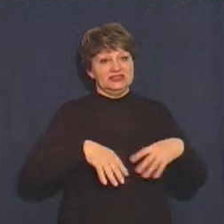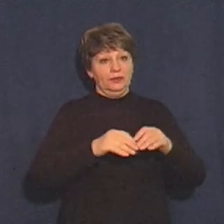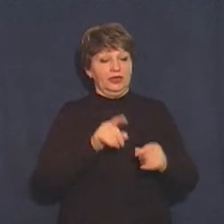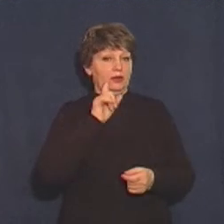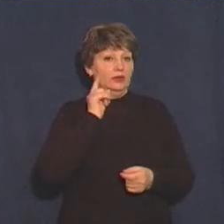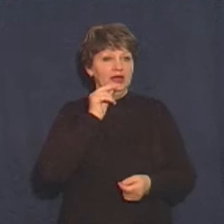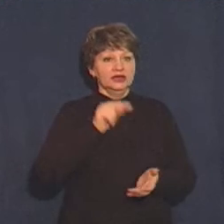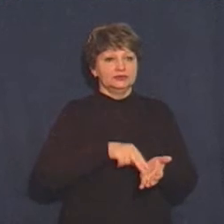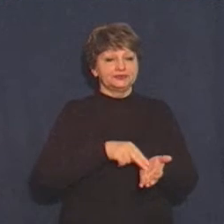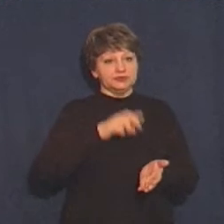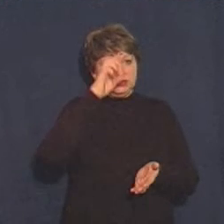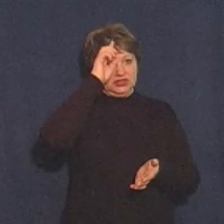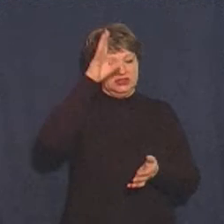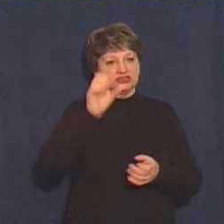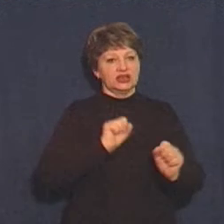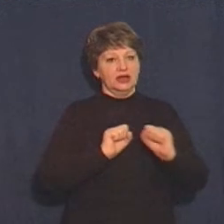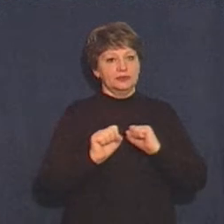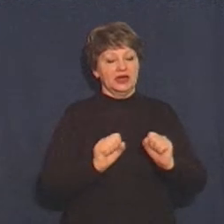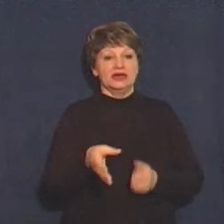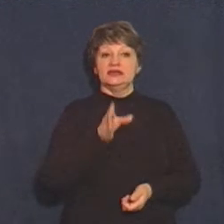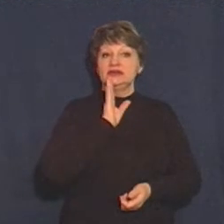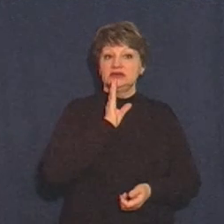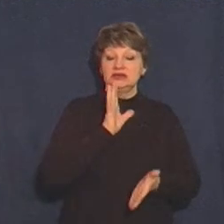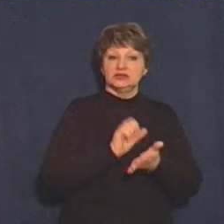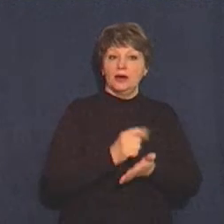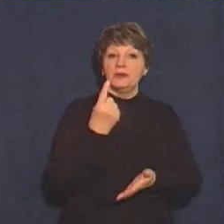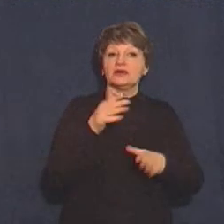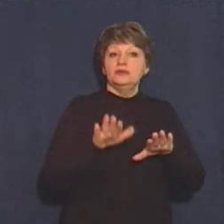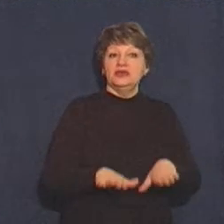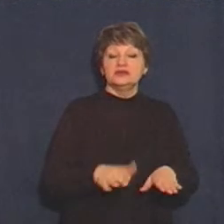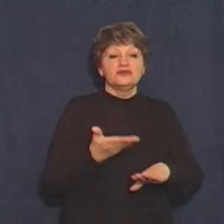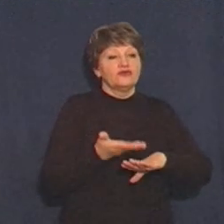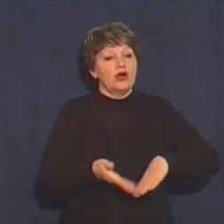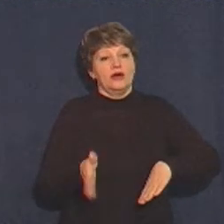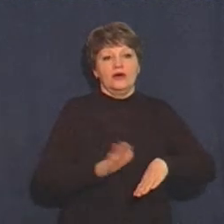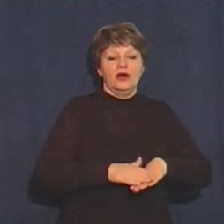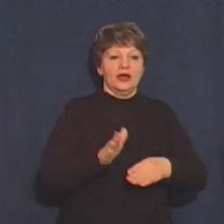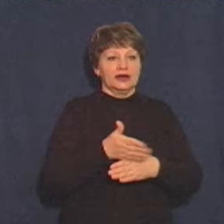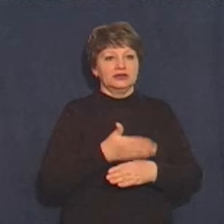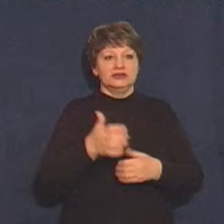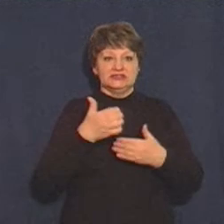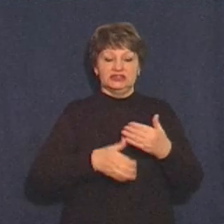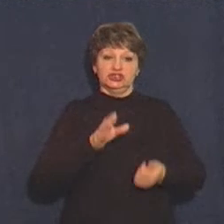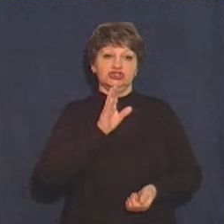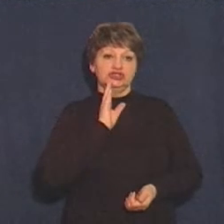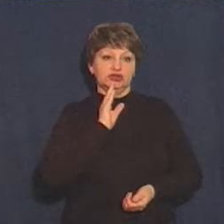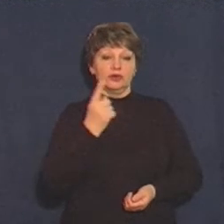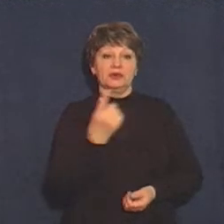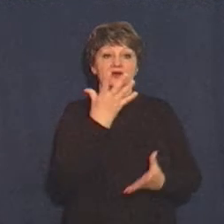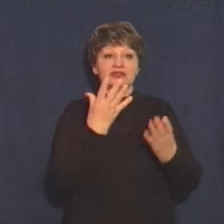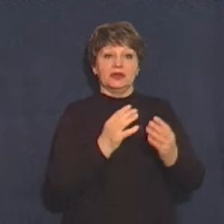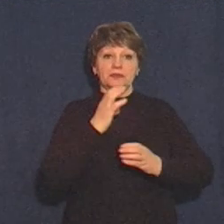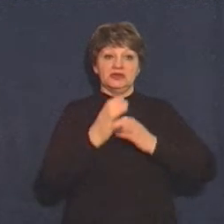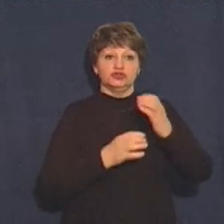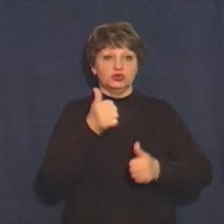облдержадміністрації. Анастасія Сапсай посіла перше місце у надважкій категорії серед жінок у перший день міжнародного